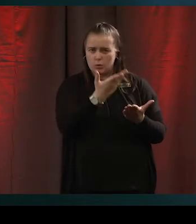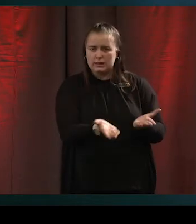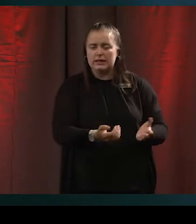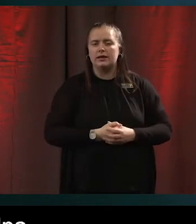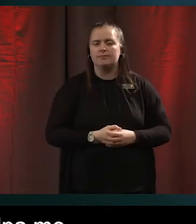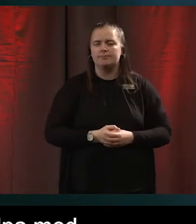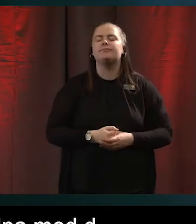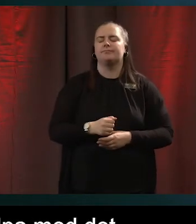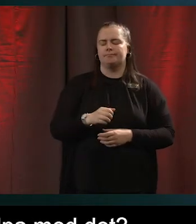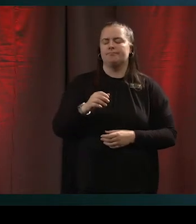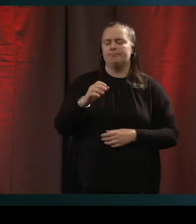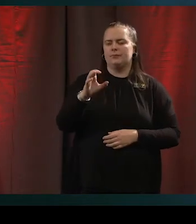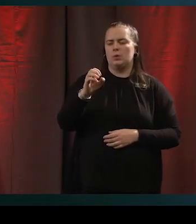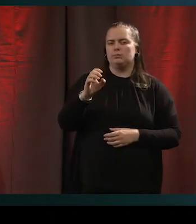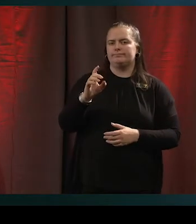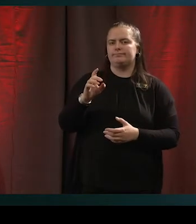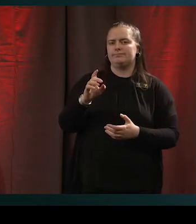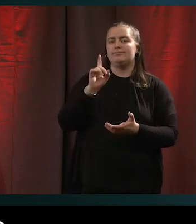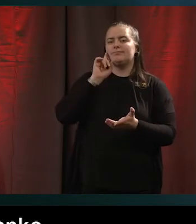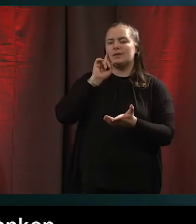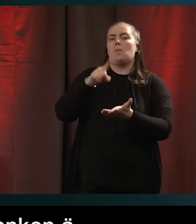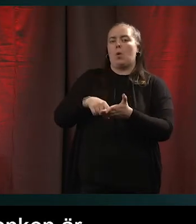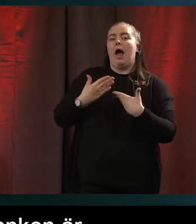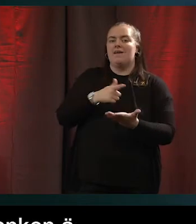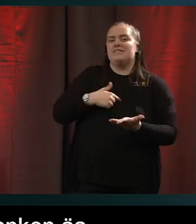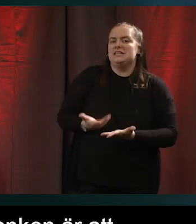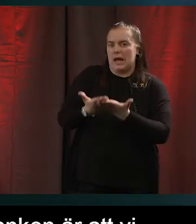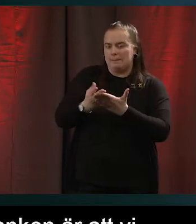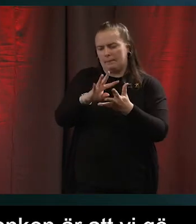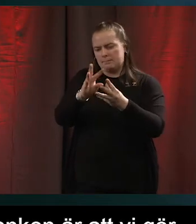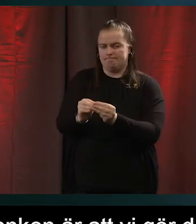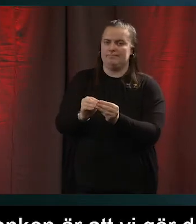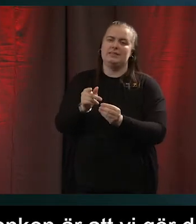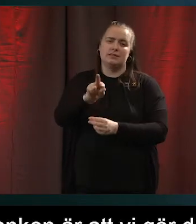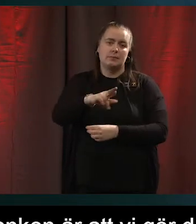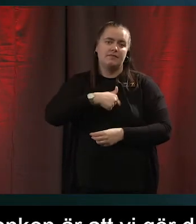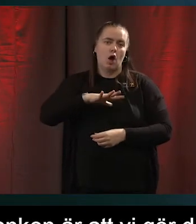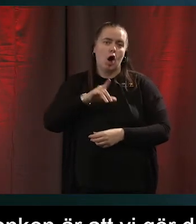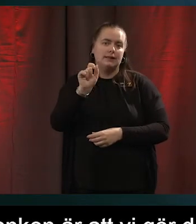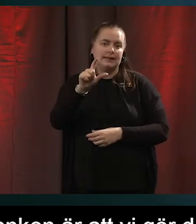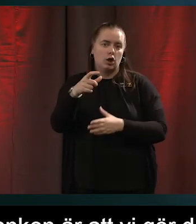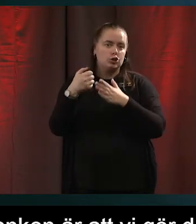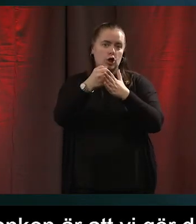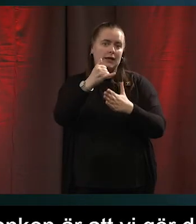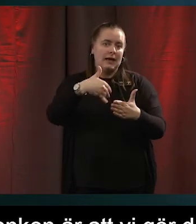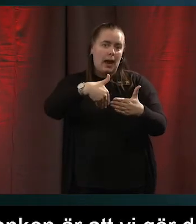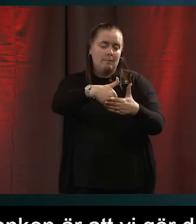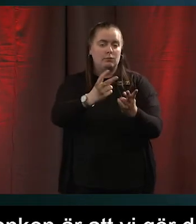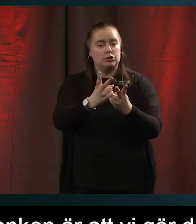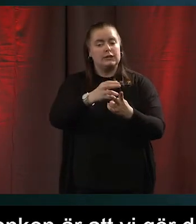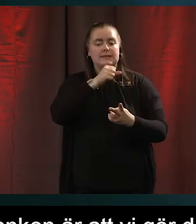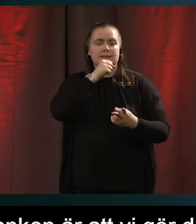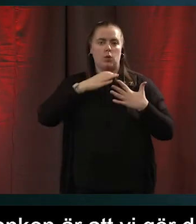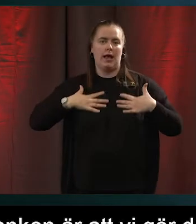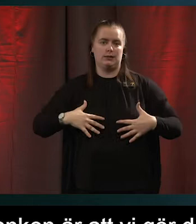Jo, tanken är att vi kommer hjälpa till med det. Dels så har vi ju digitalt stöd i hemmet där det kommer en seniorhälsokonsulent där man kan